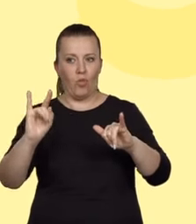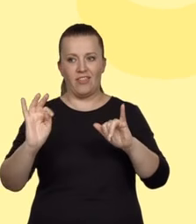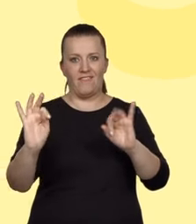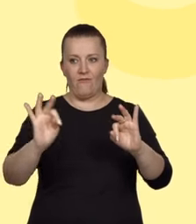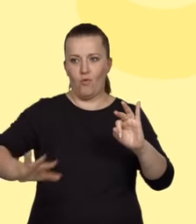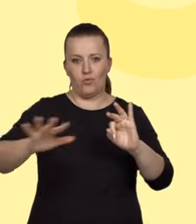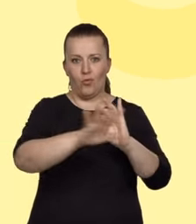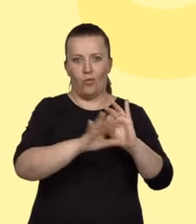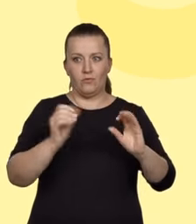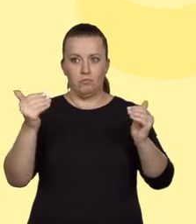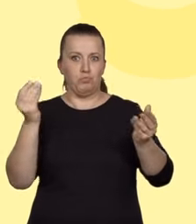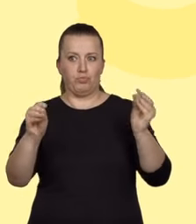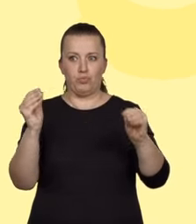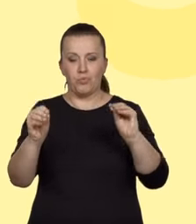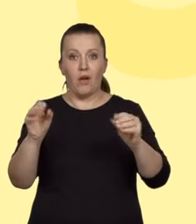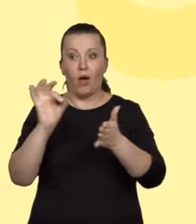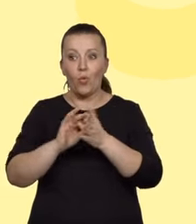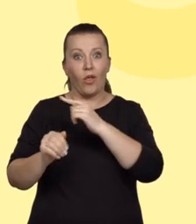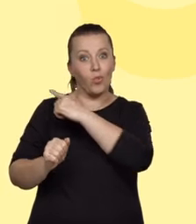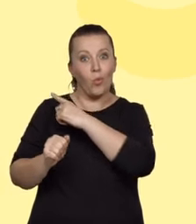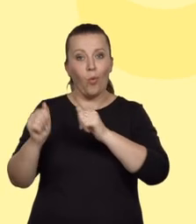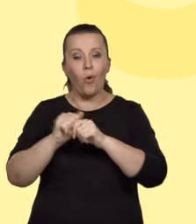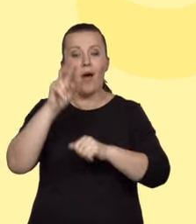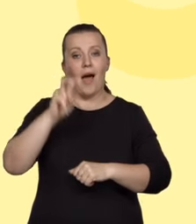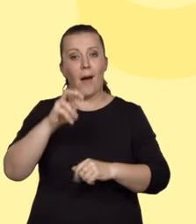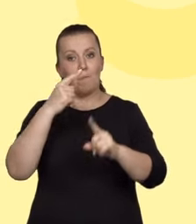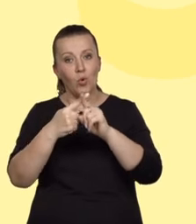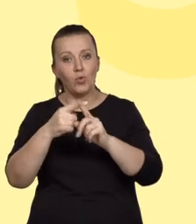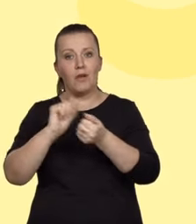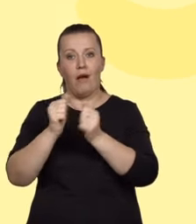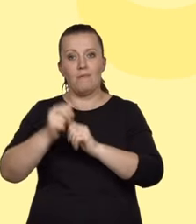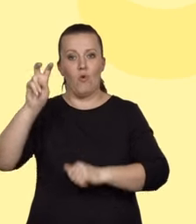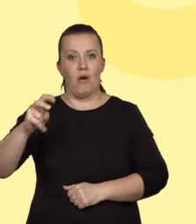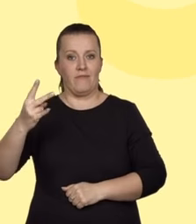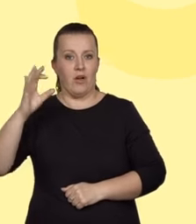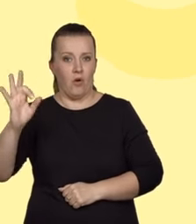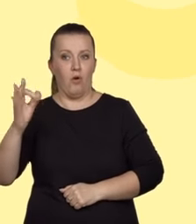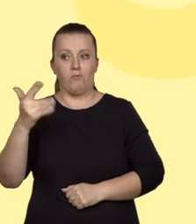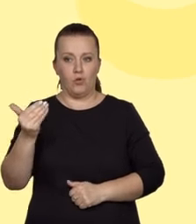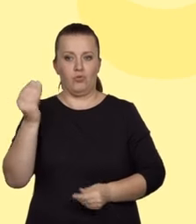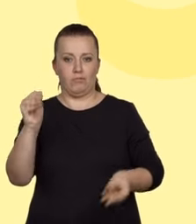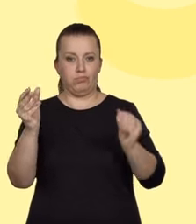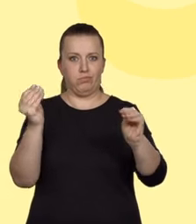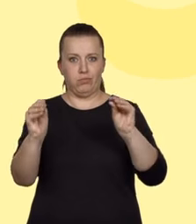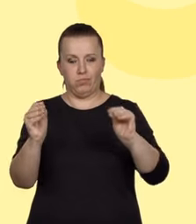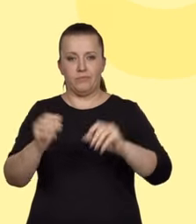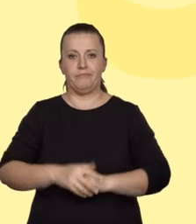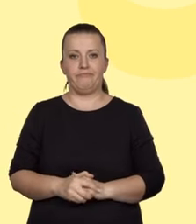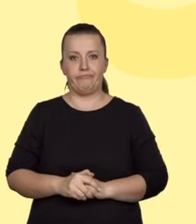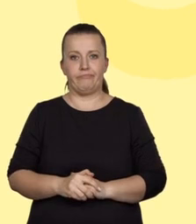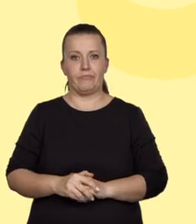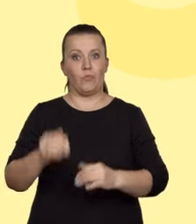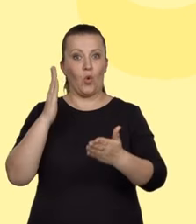reakcji, w naszym przypadku jonami H+, oraz cząsteczkami wody. Po wykonaniu kroku